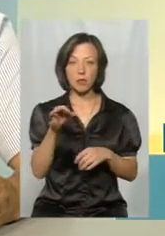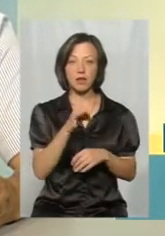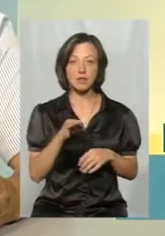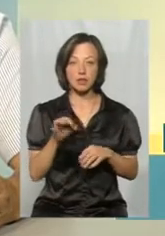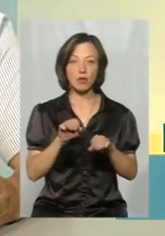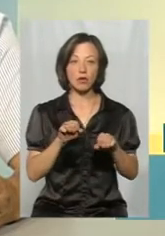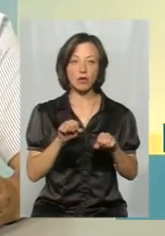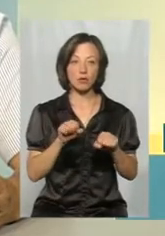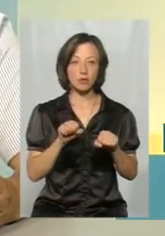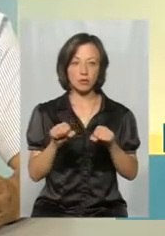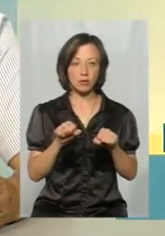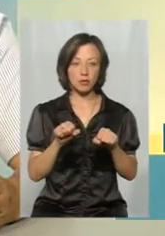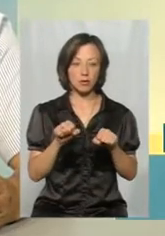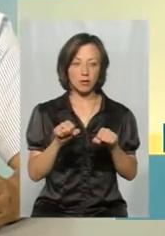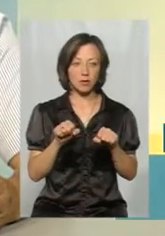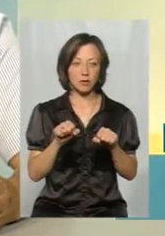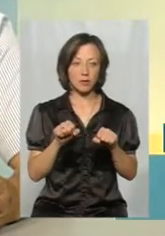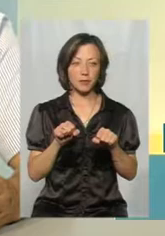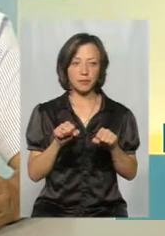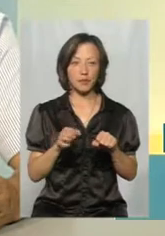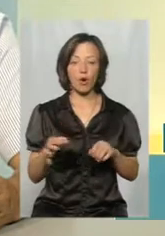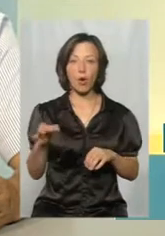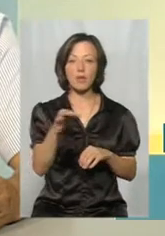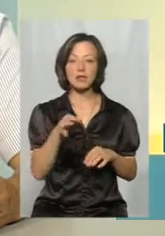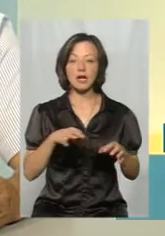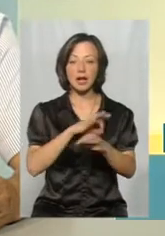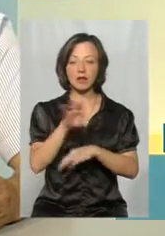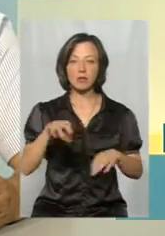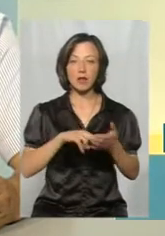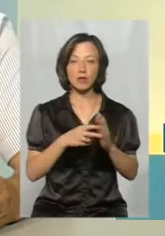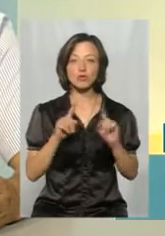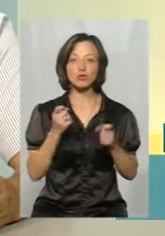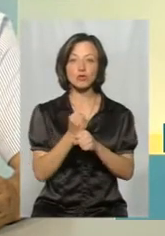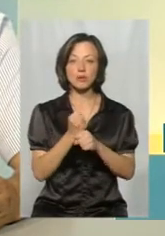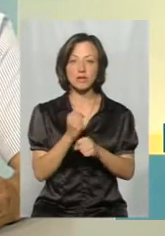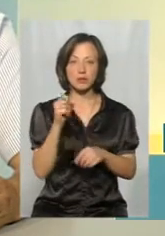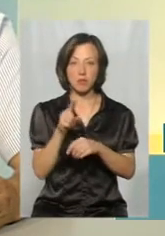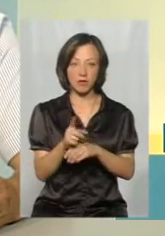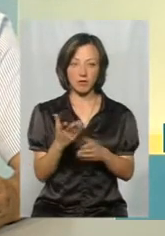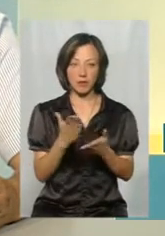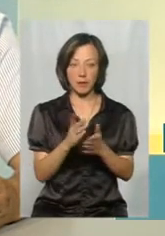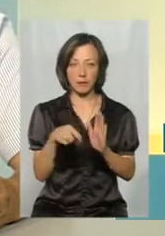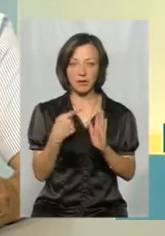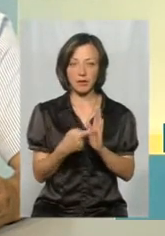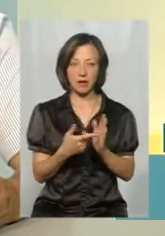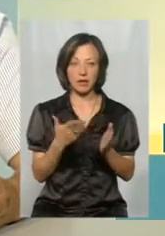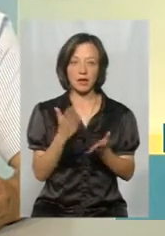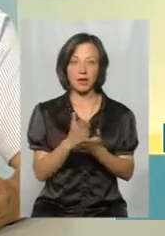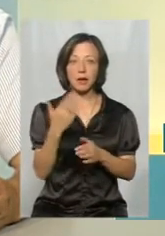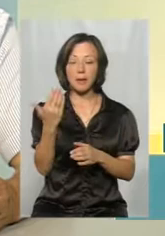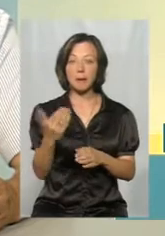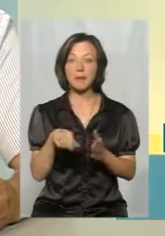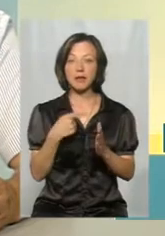управління, яке сільське, верніше, обласне архітектурне планування. А чому її зробили замовнику? Її питання вчити, її питання